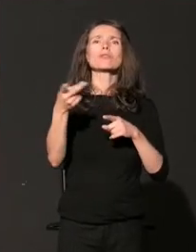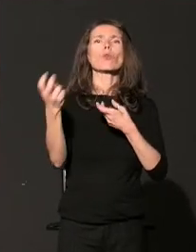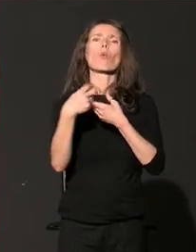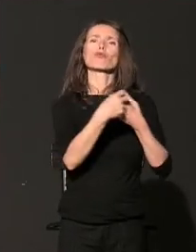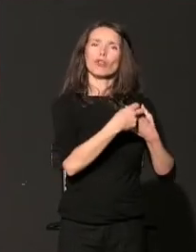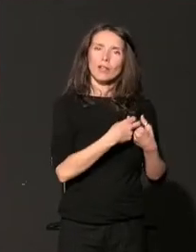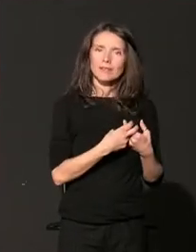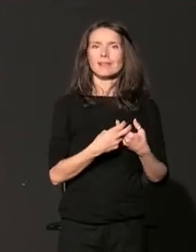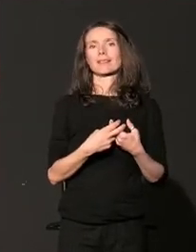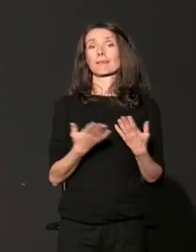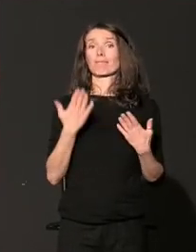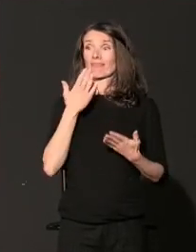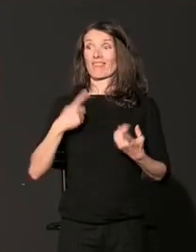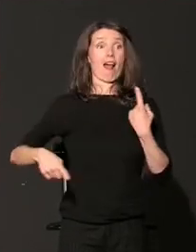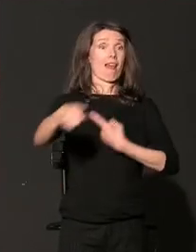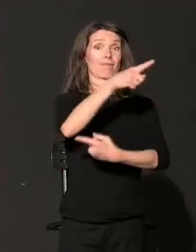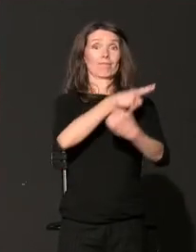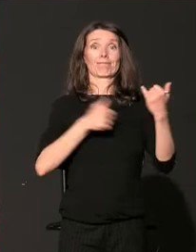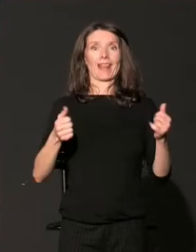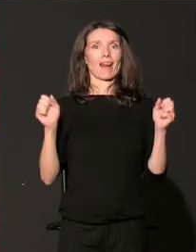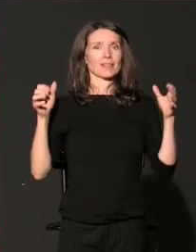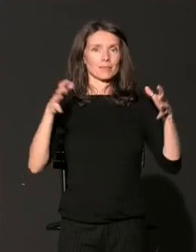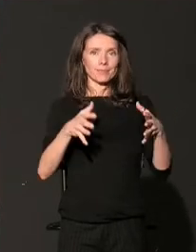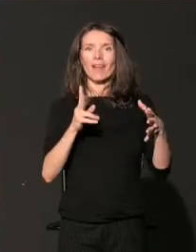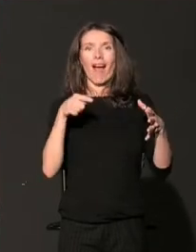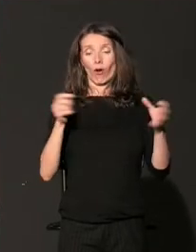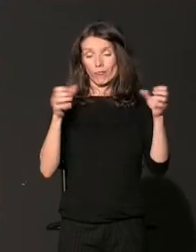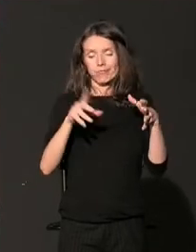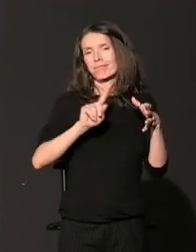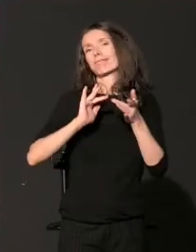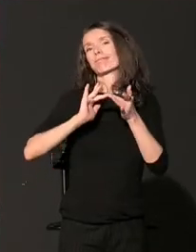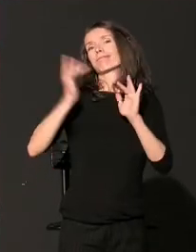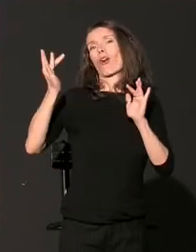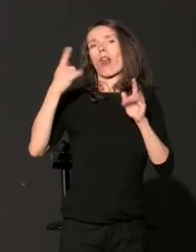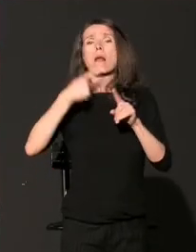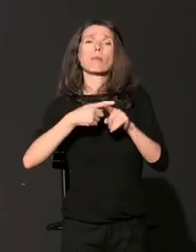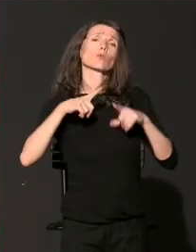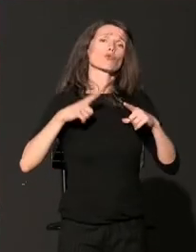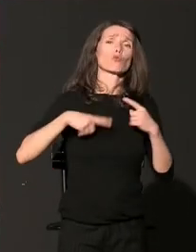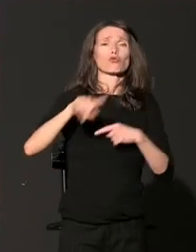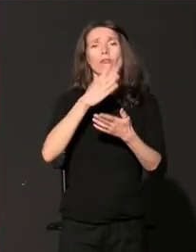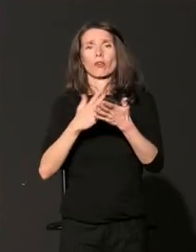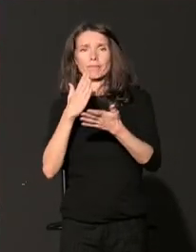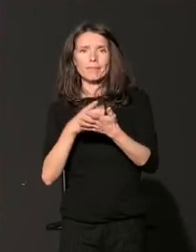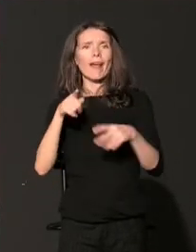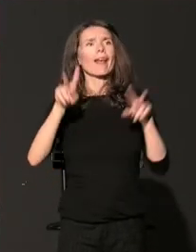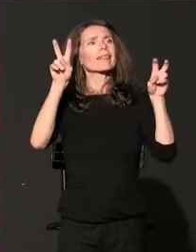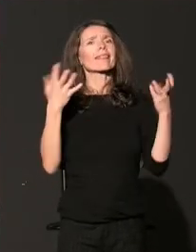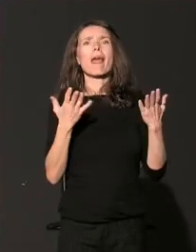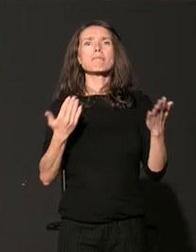Hvala vam što ste danas sa nama u ovom hibridnom formatu konferencije Nova realnost nove mogućnosti.